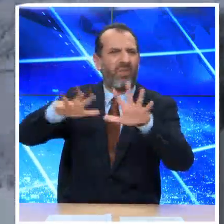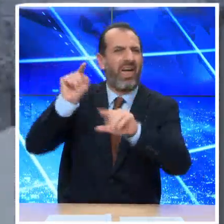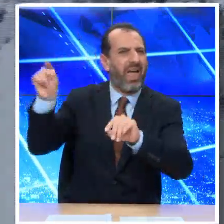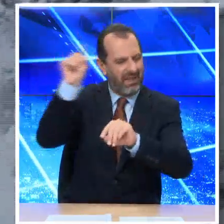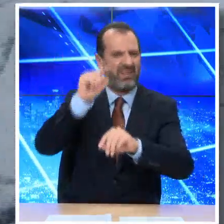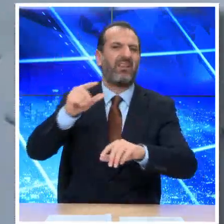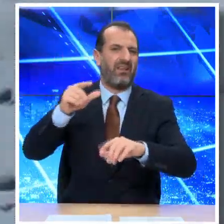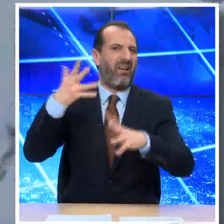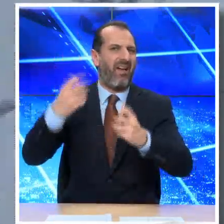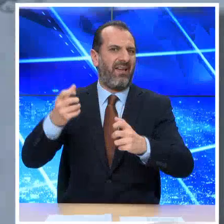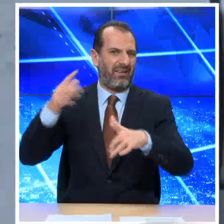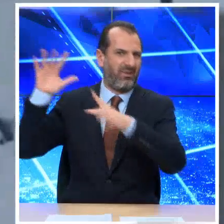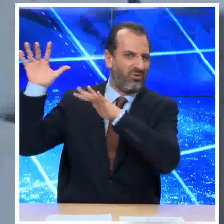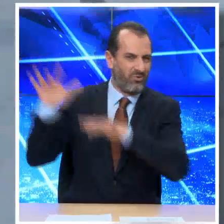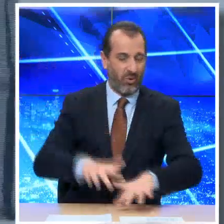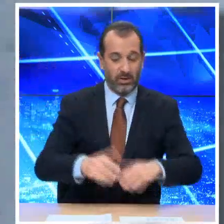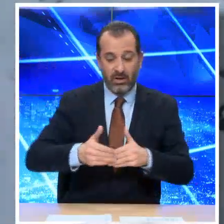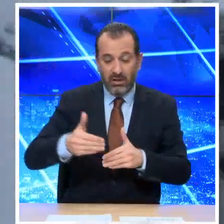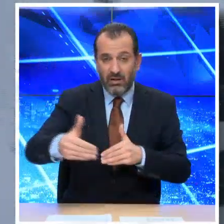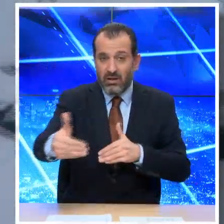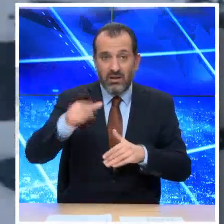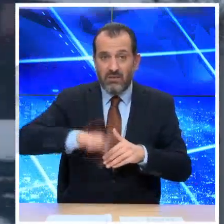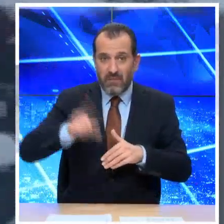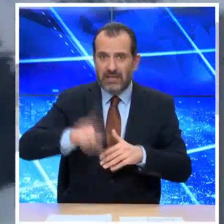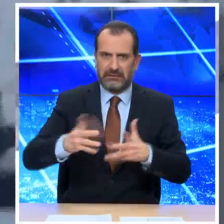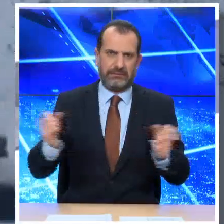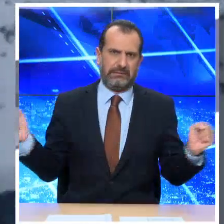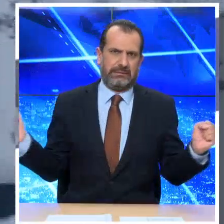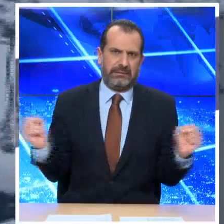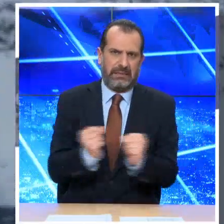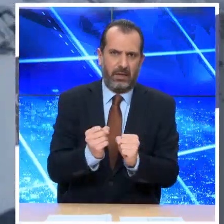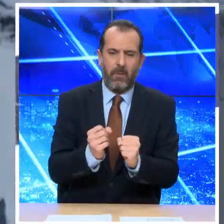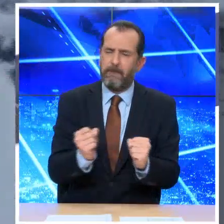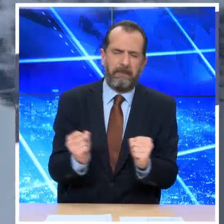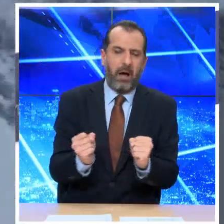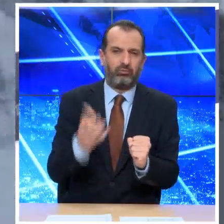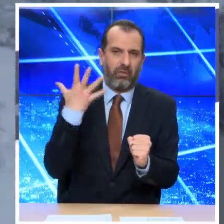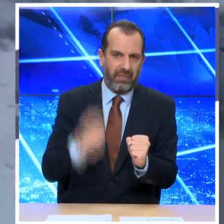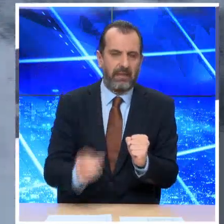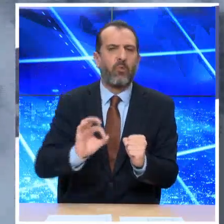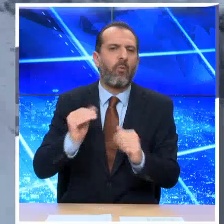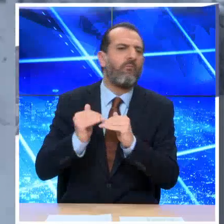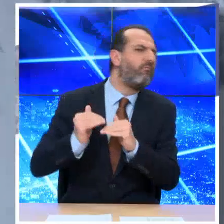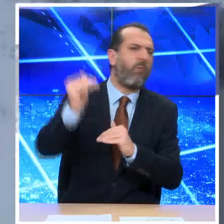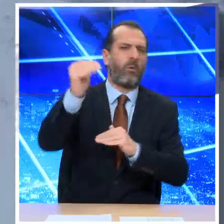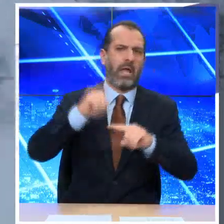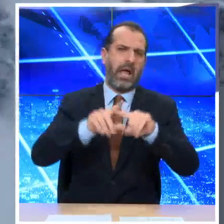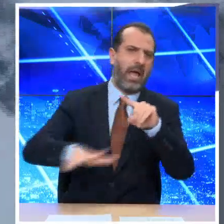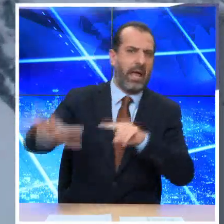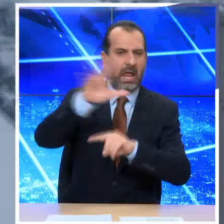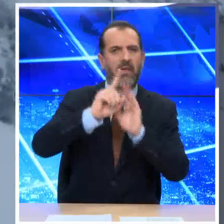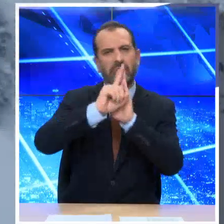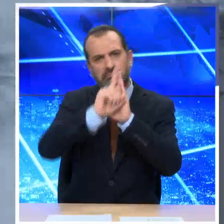άλλα για τις επόμενες ημέρες το κύριο χαρακτηριστικό είναι βέβαια το κρύο. Θα έχουμε παγετό μάλιστα στην πόρη Ελλάδα δηλαδή αρνητικές